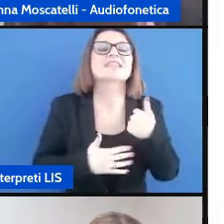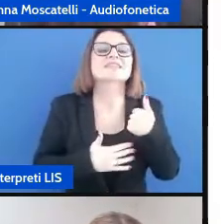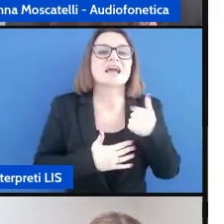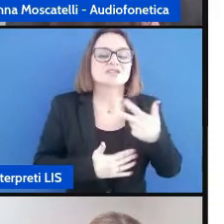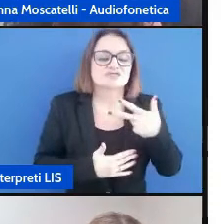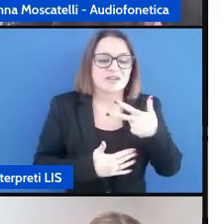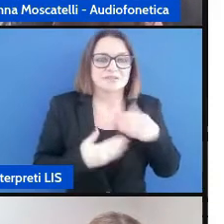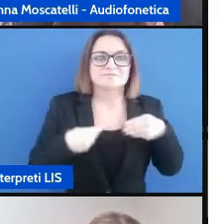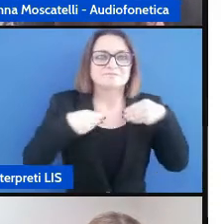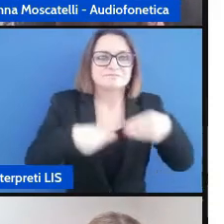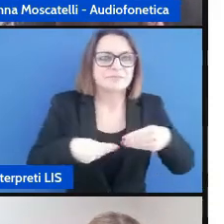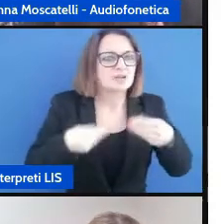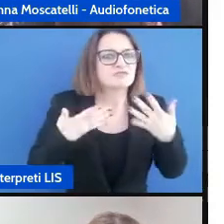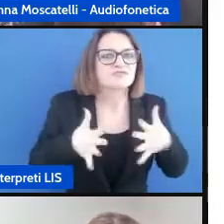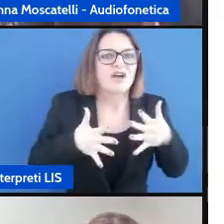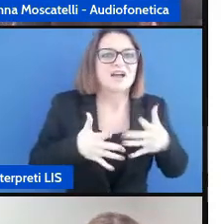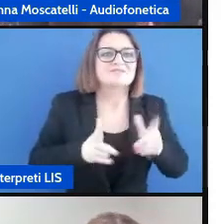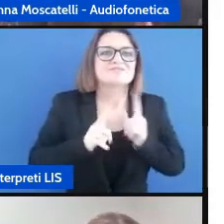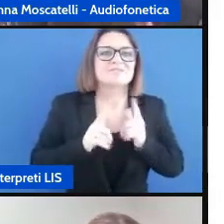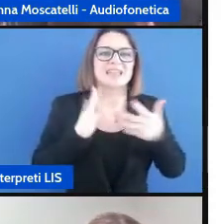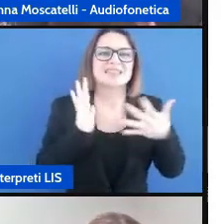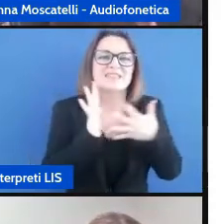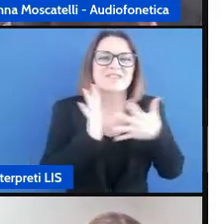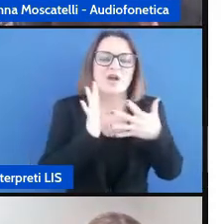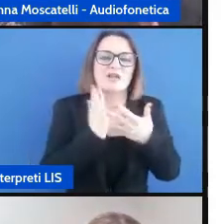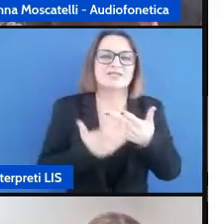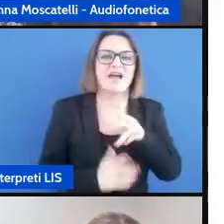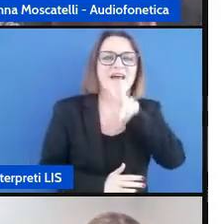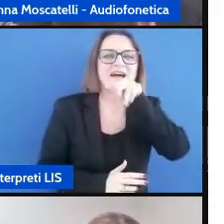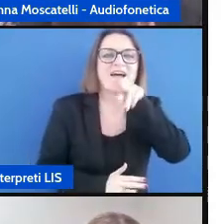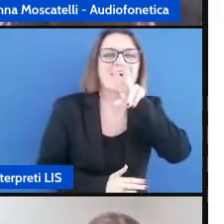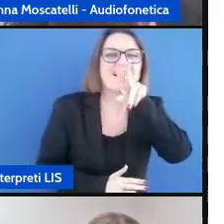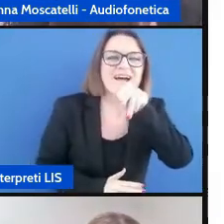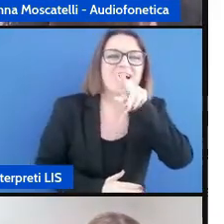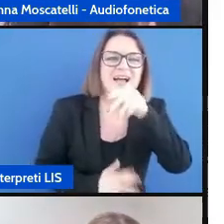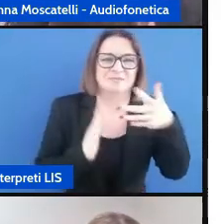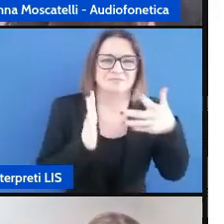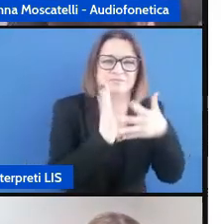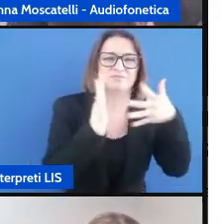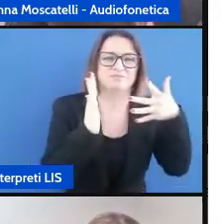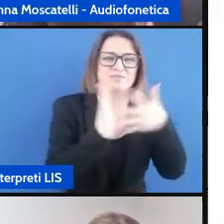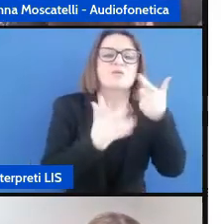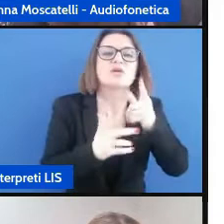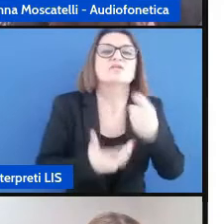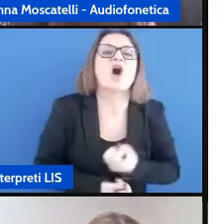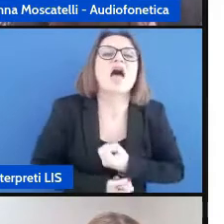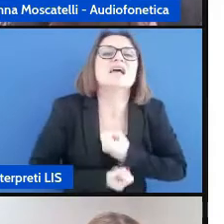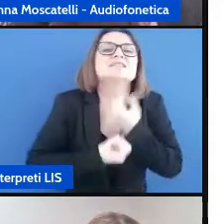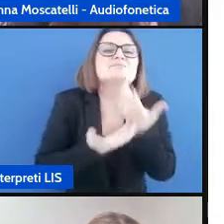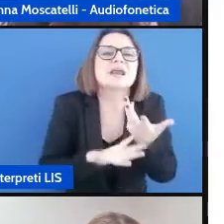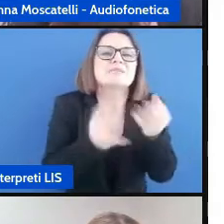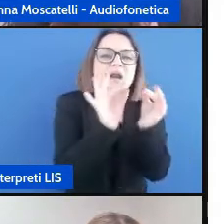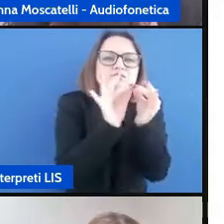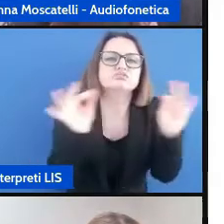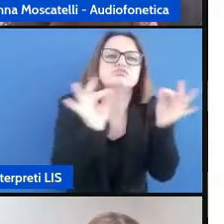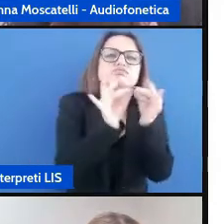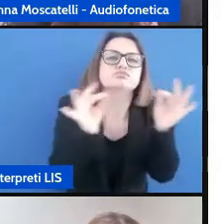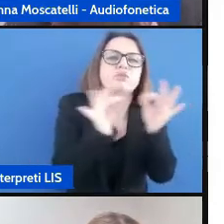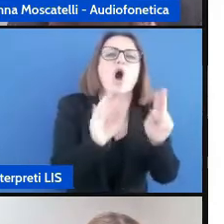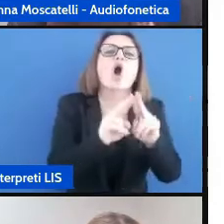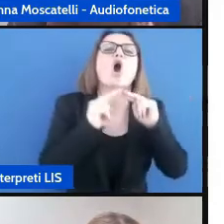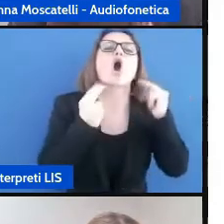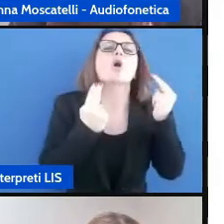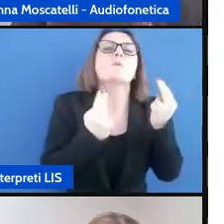difficoltà nell'espressione nella possibilità di esprimere in modo completo ed esaustivo